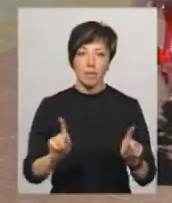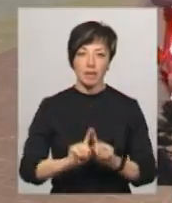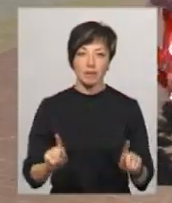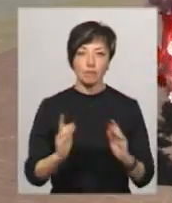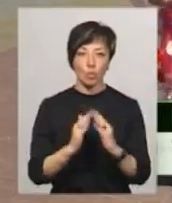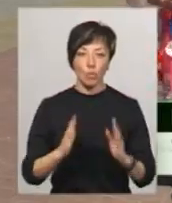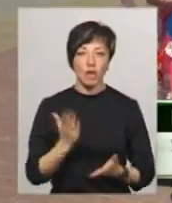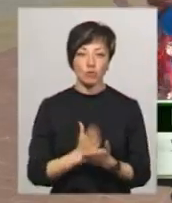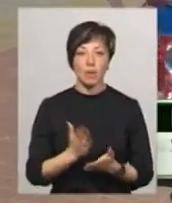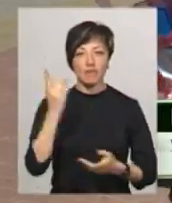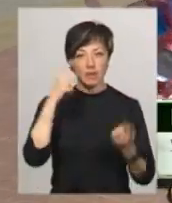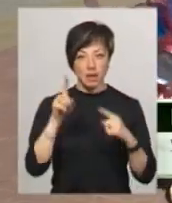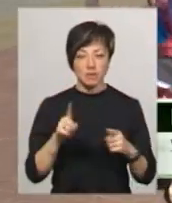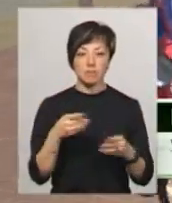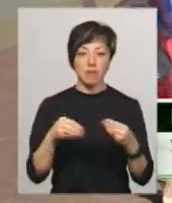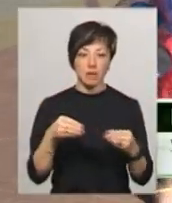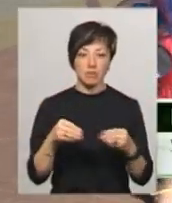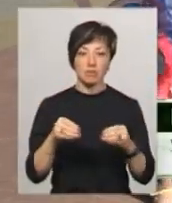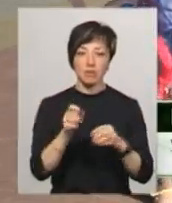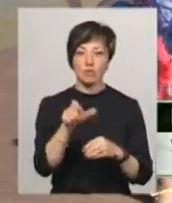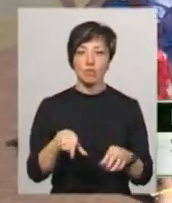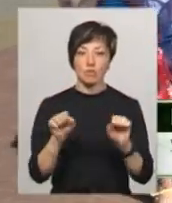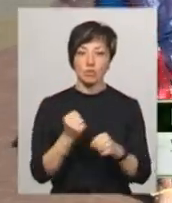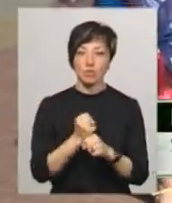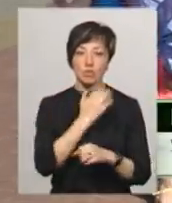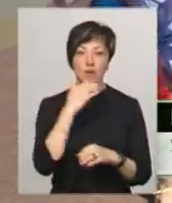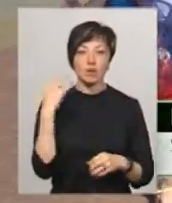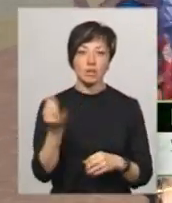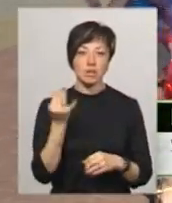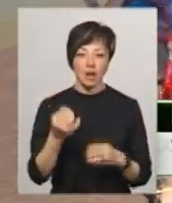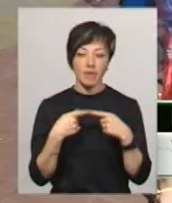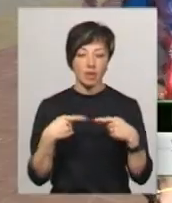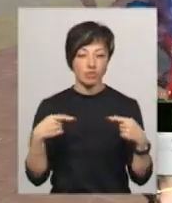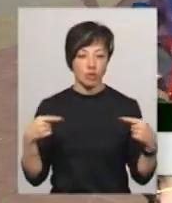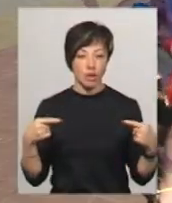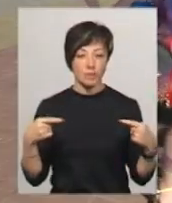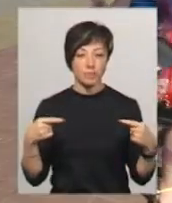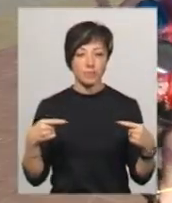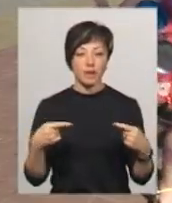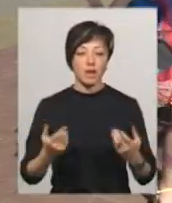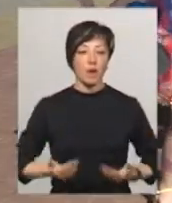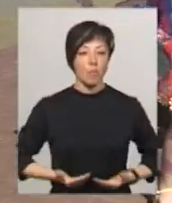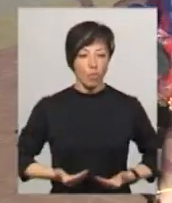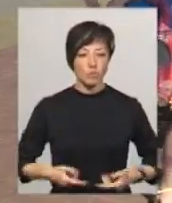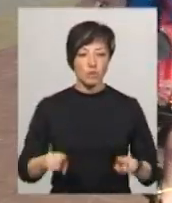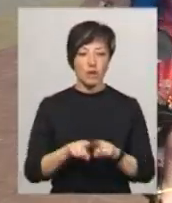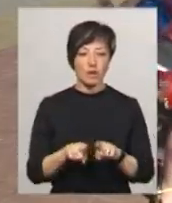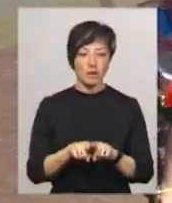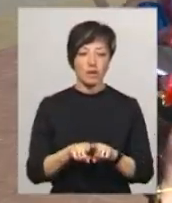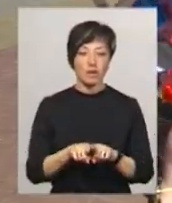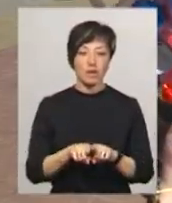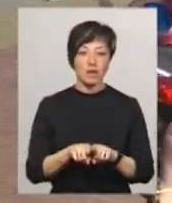Якщо мати фантазію, то з пластикових пляшок можна зробити багато цікавих речей для побуту, такі як, наприклад,